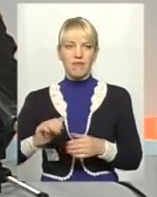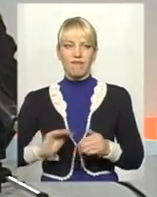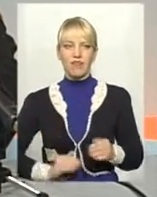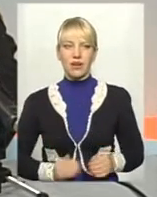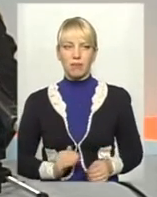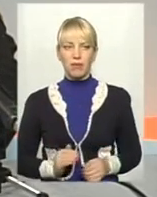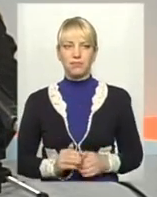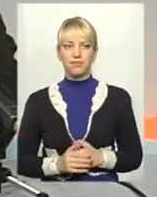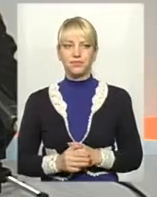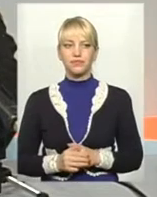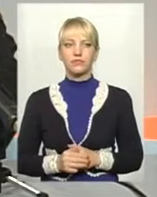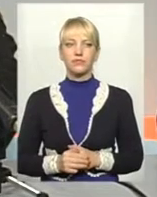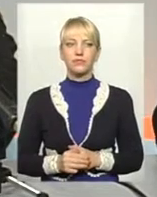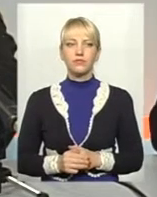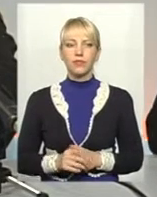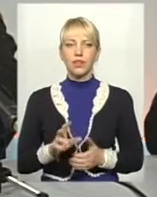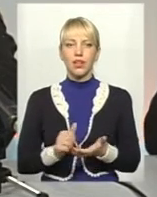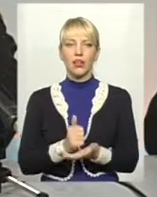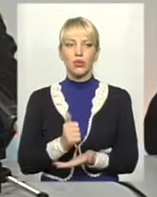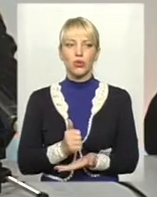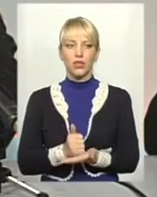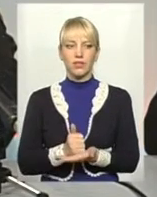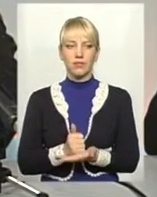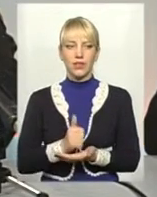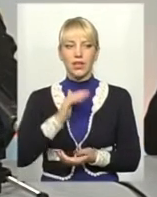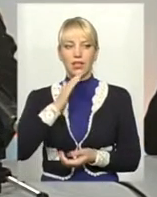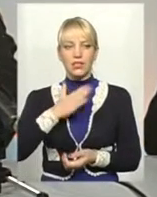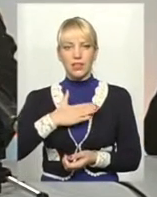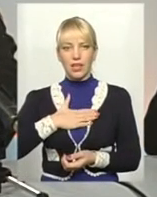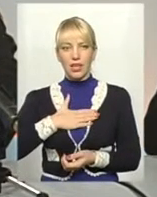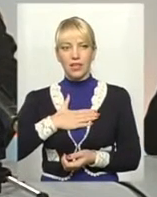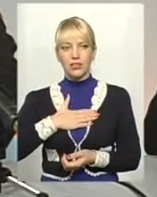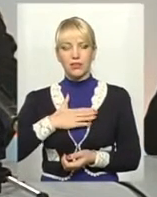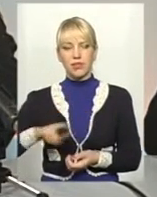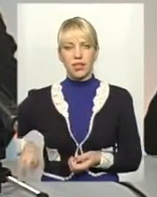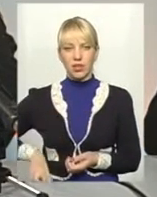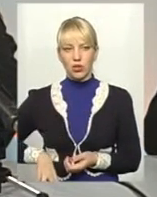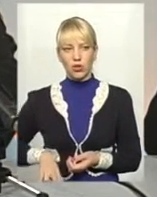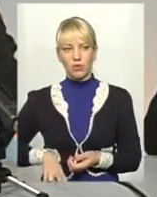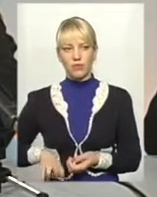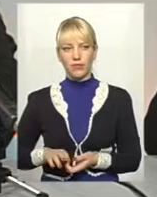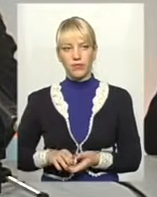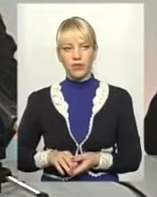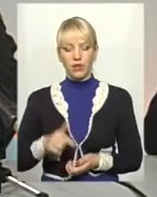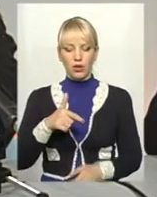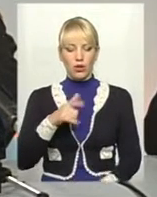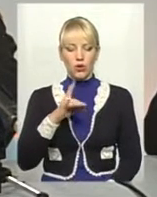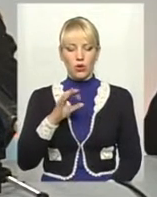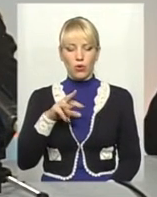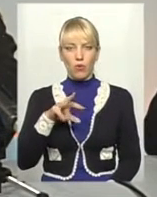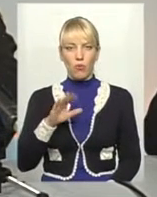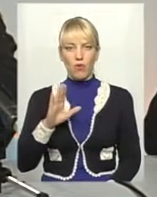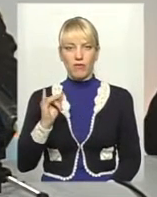на чолі з нашим його директором Громовим В'ячеславом